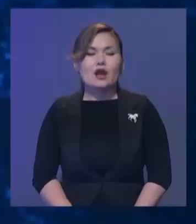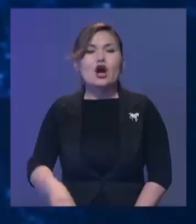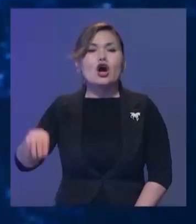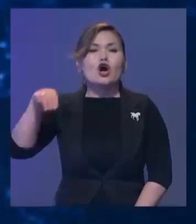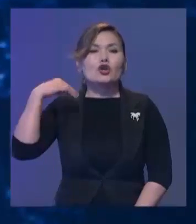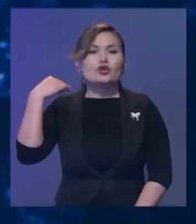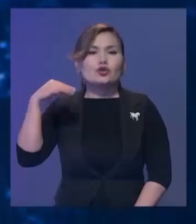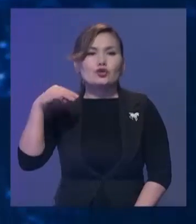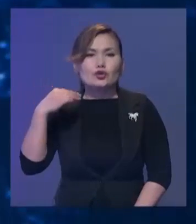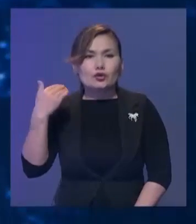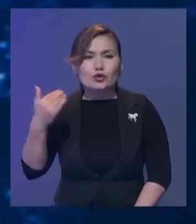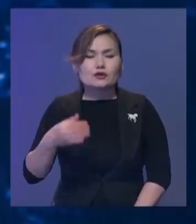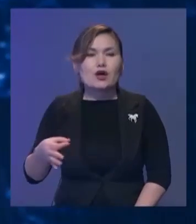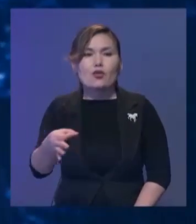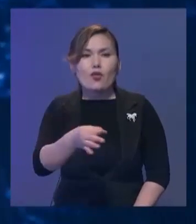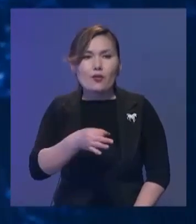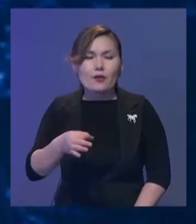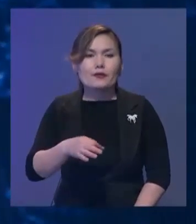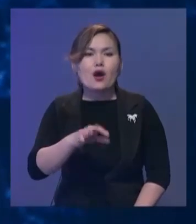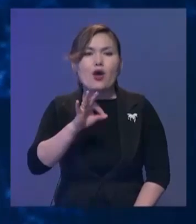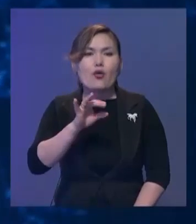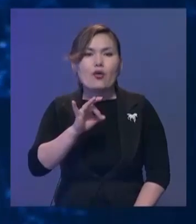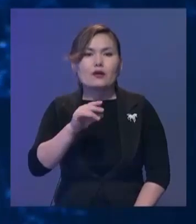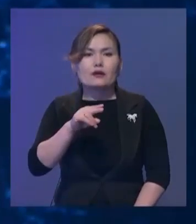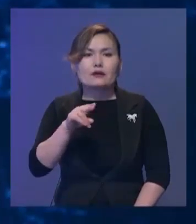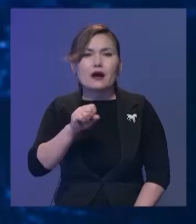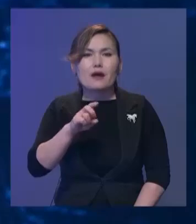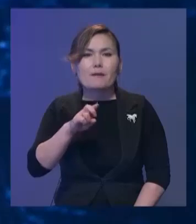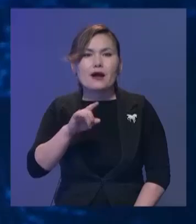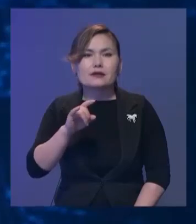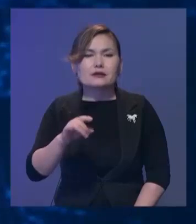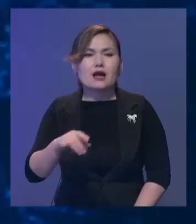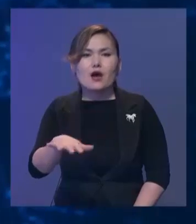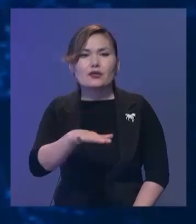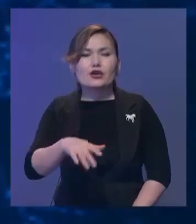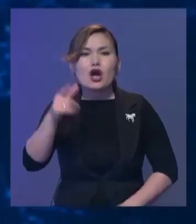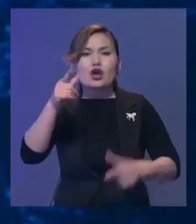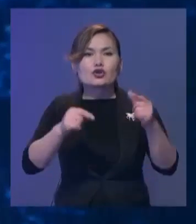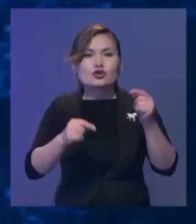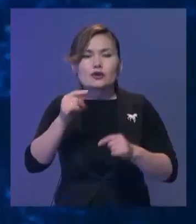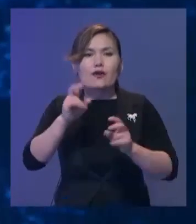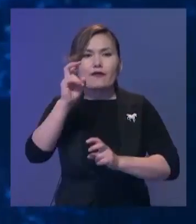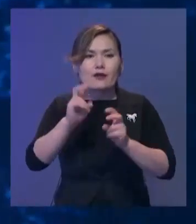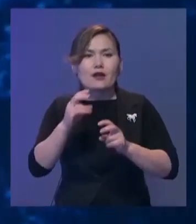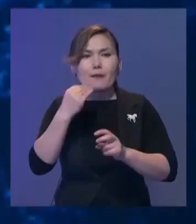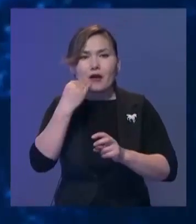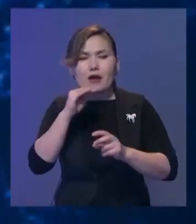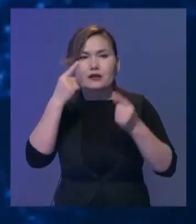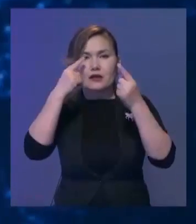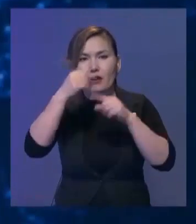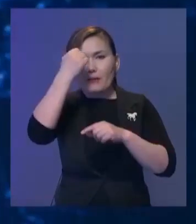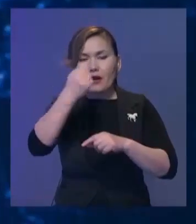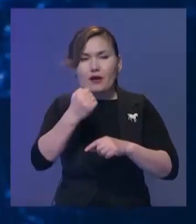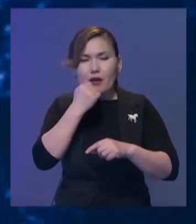Ел жаңақтарына оралайық. Түркістан облысы Ордабас ауданындағы сүт фермасы заманауы технологияның арқасыда өнім